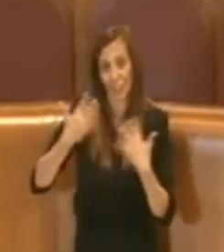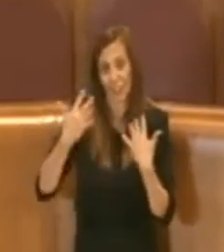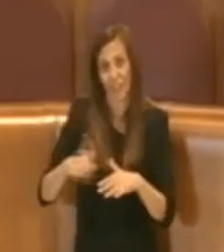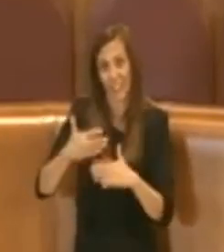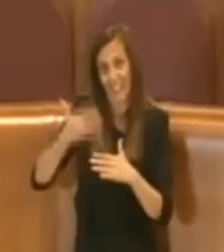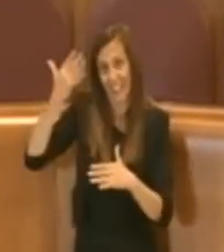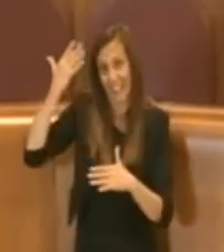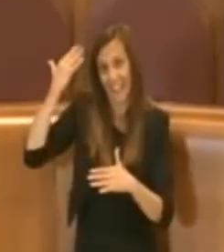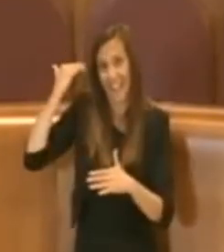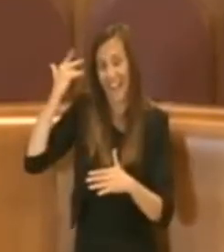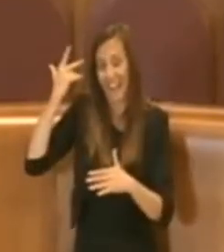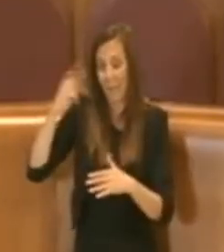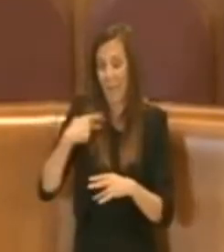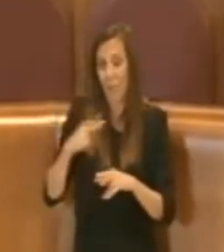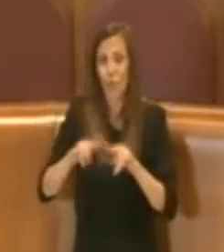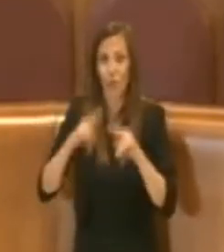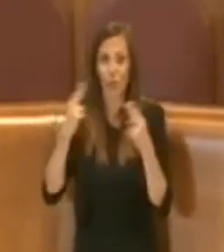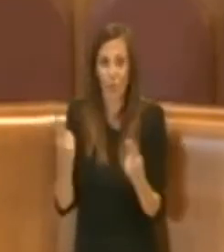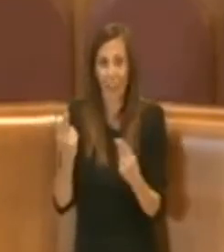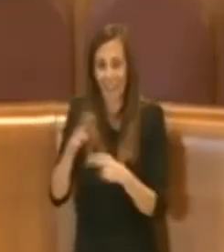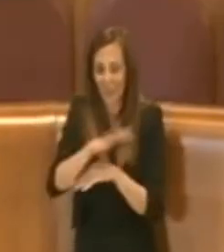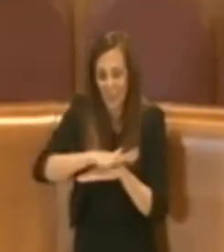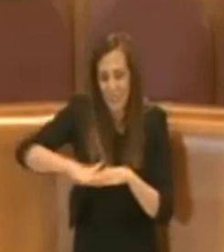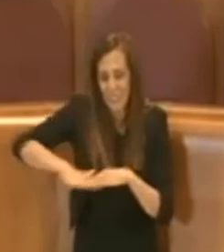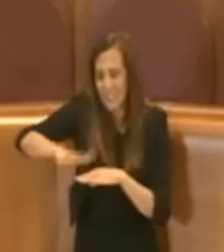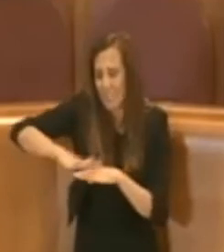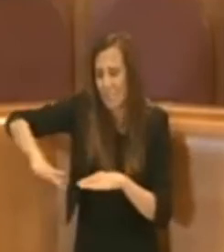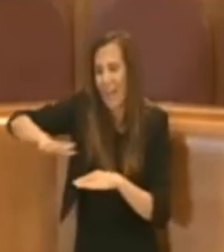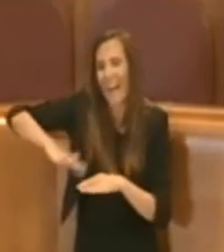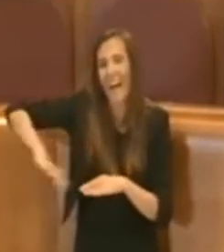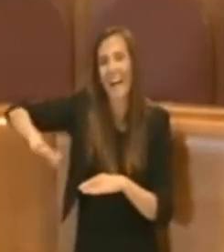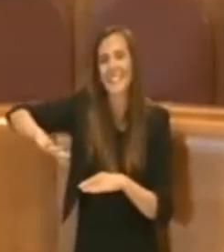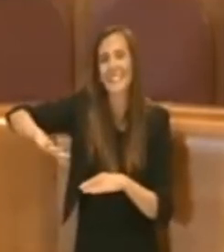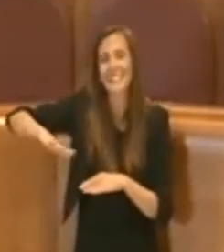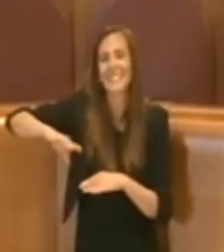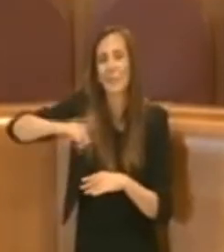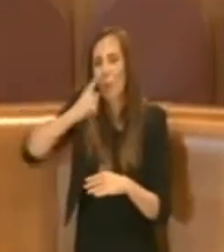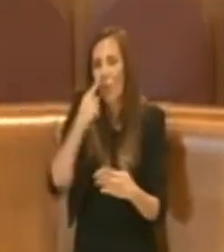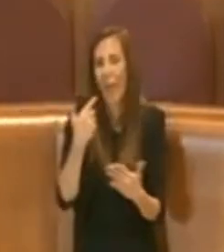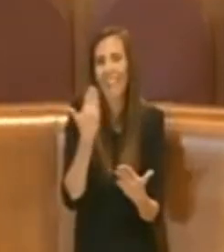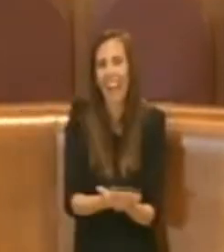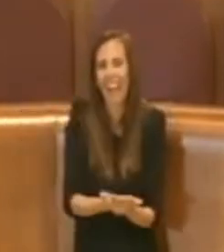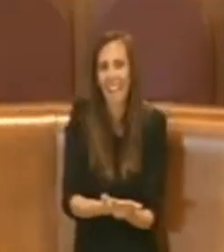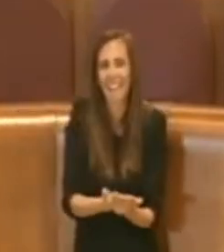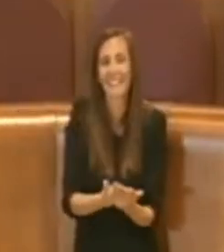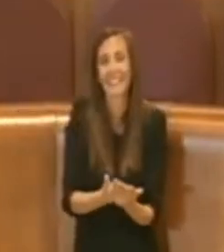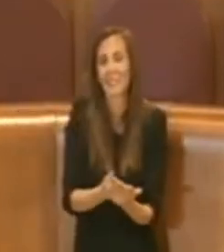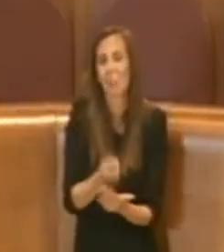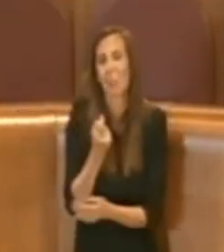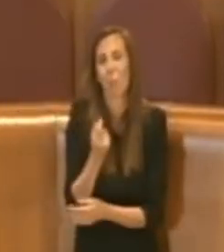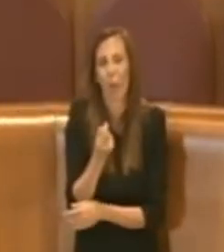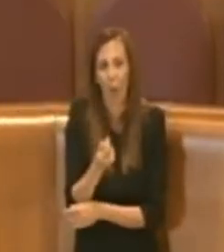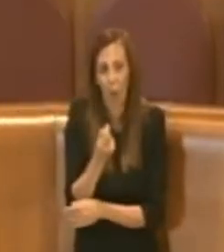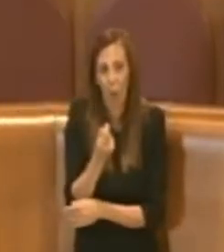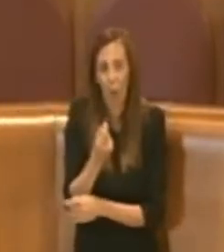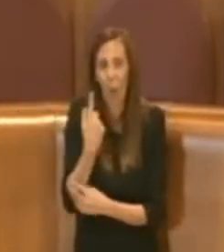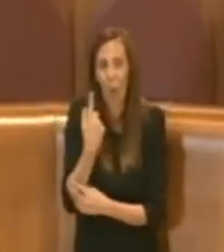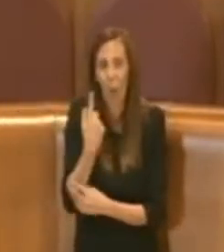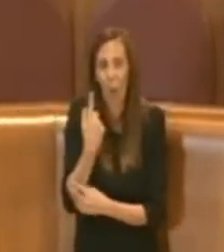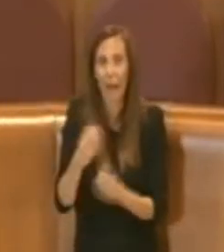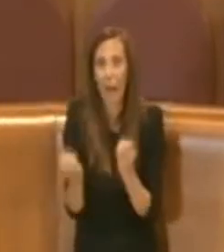pochi spazi strutturati che potessero dare la giusta visibilità e partecipazione alla